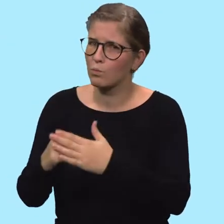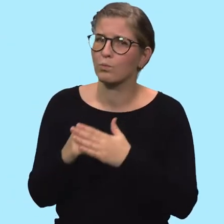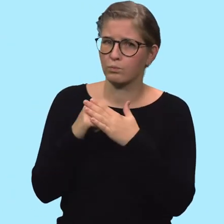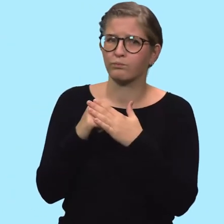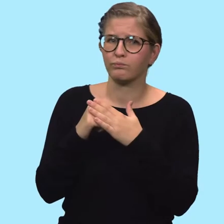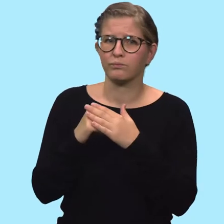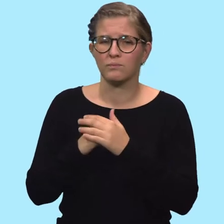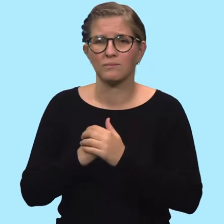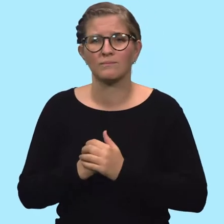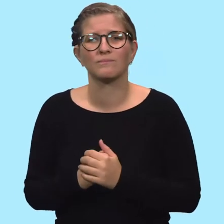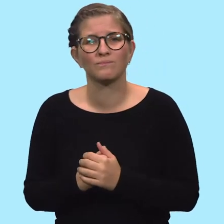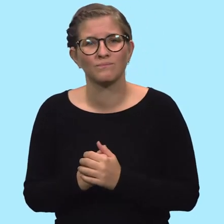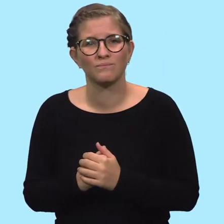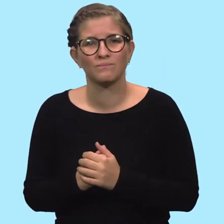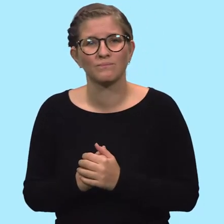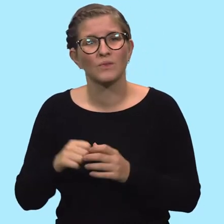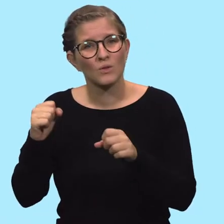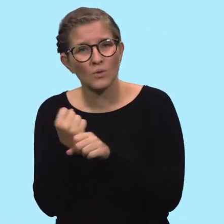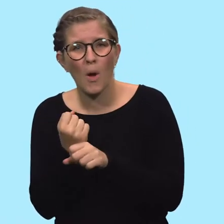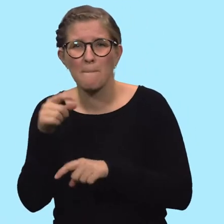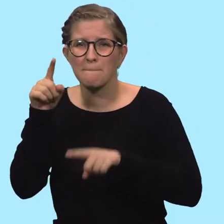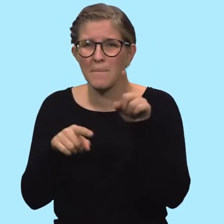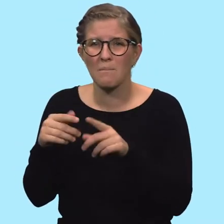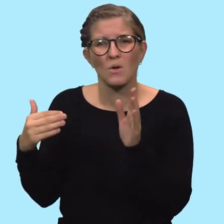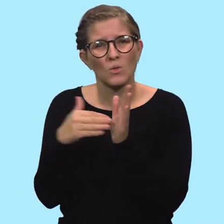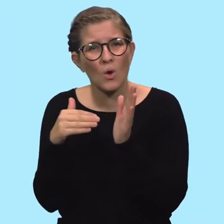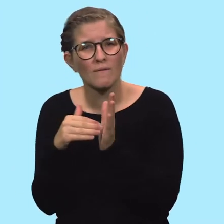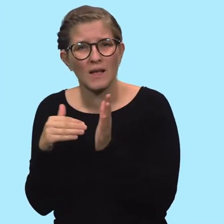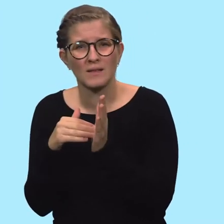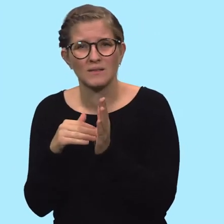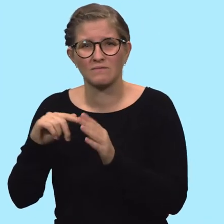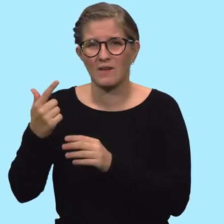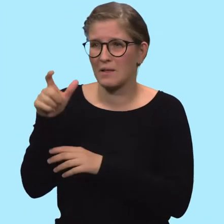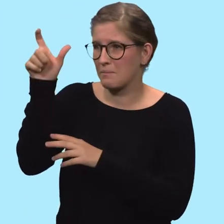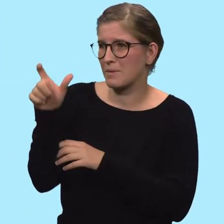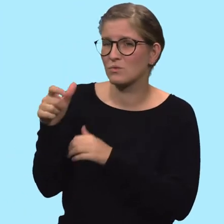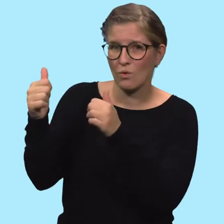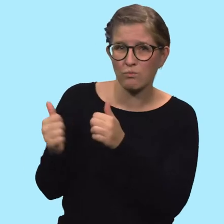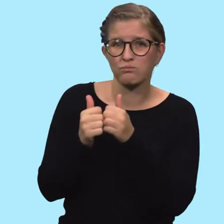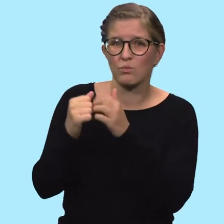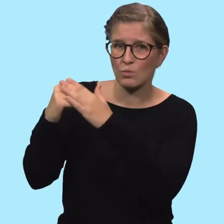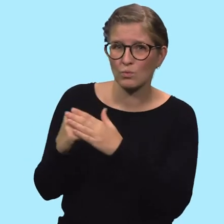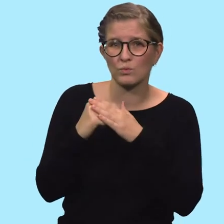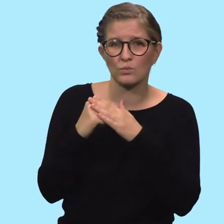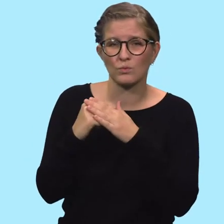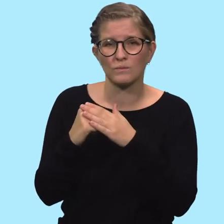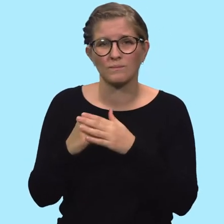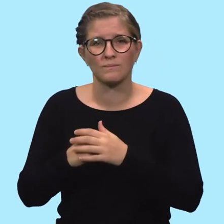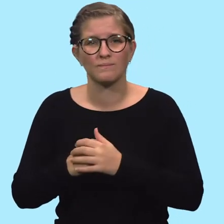helfen mir schon sehr viel. Doch manchmal ist es immer noch